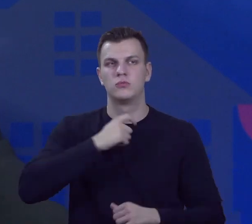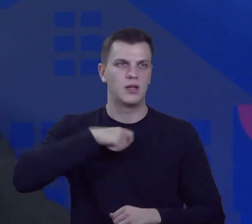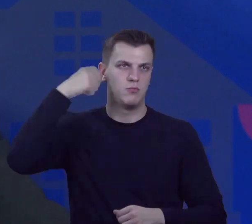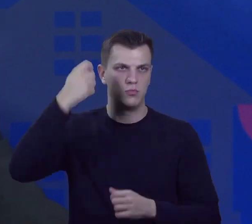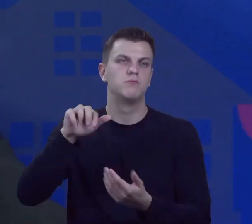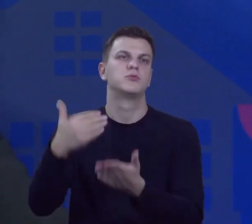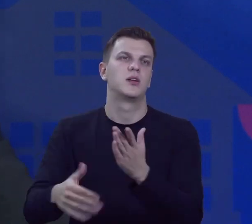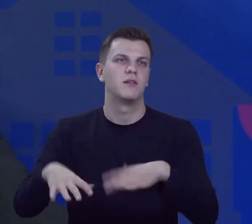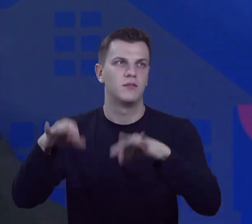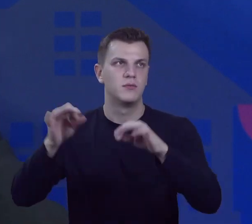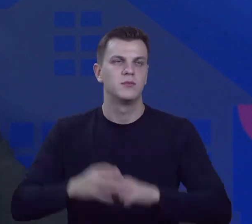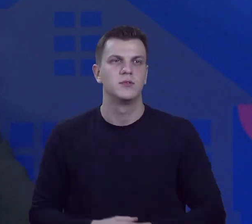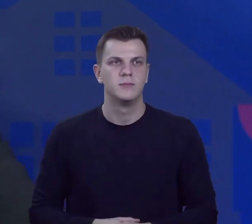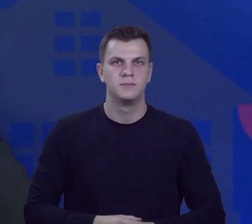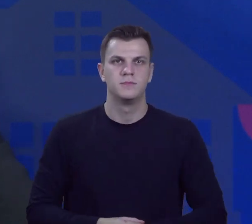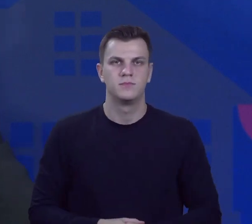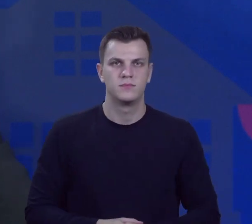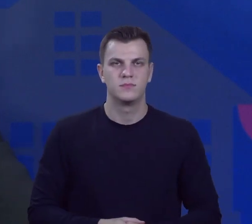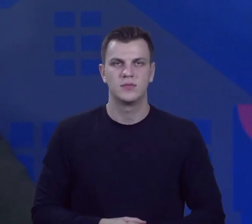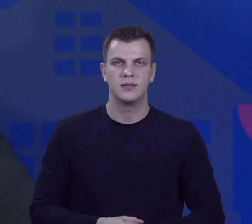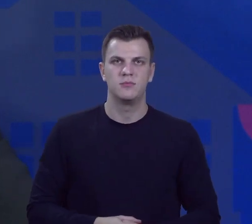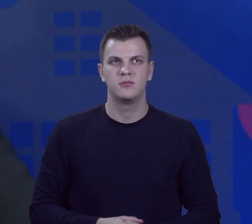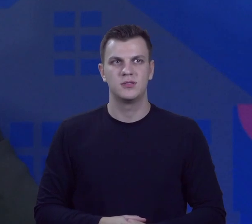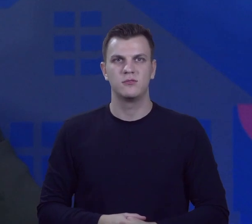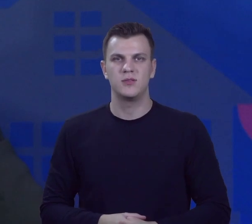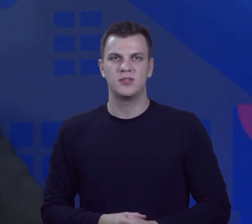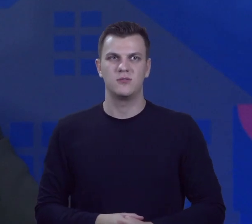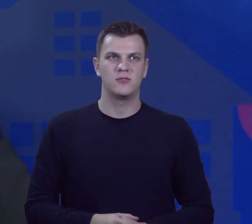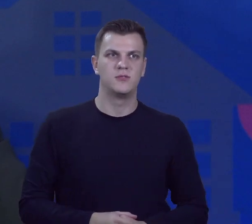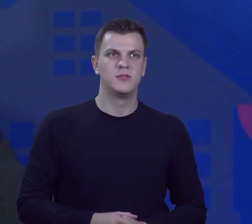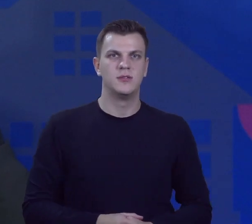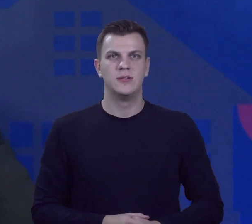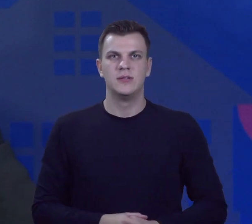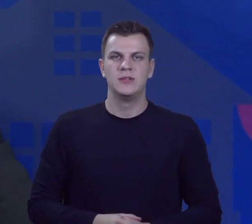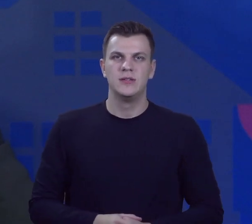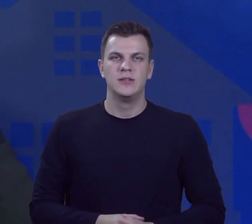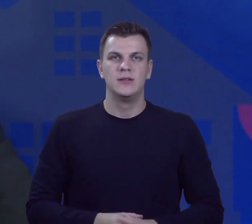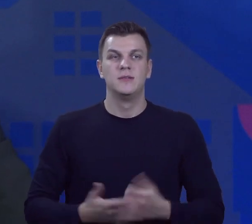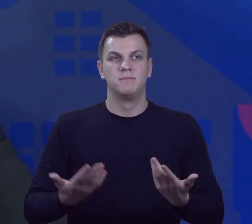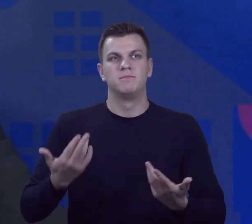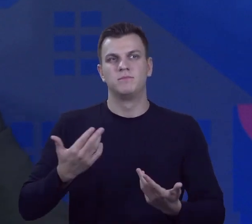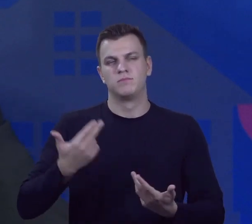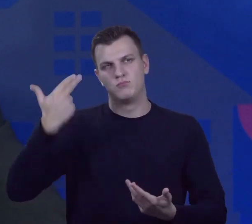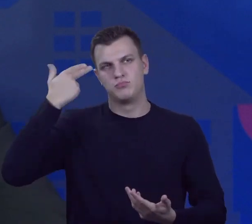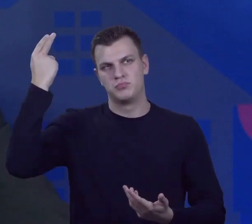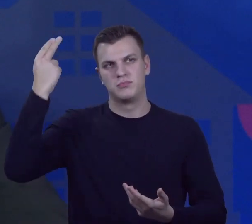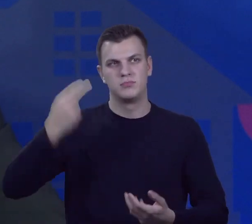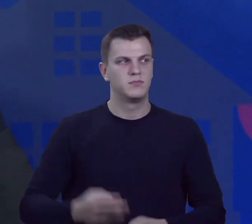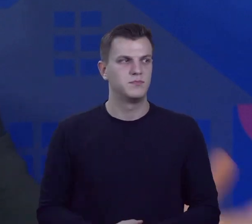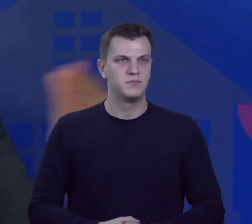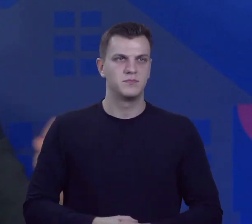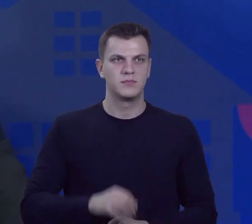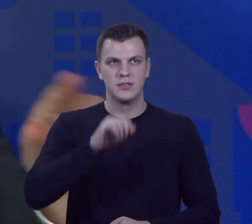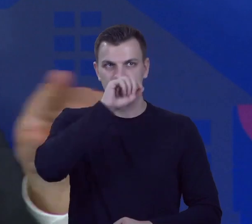wybory, bo nie widział, tak, bo pownił samobójstwo poprzez, poprzez, poprzez strzał w głowę, bo, bo nie widział